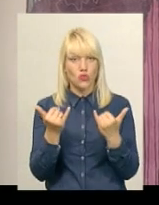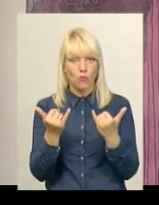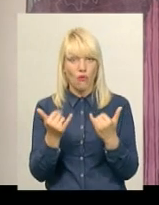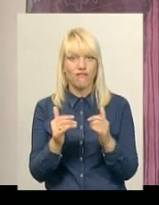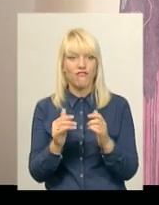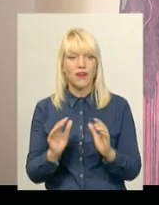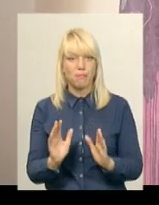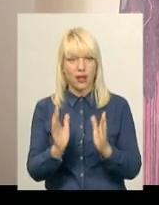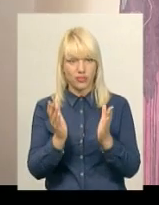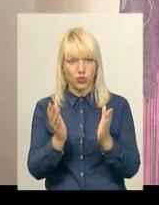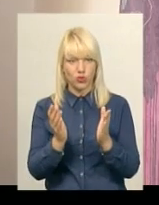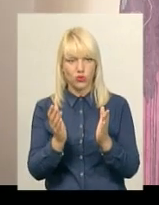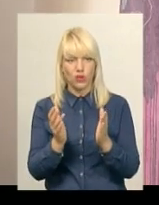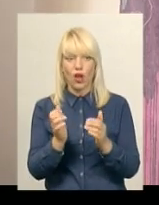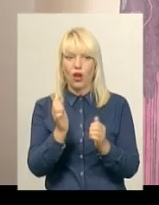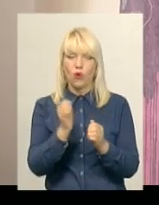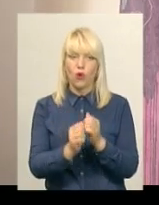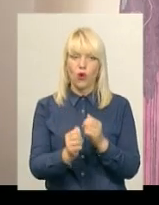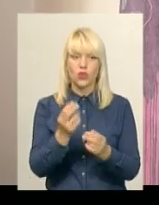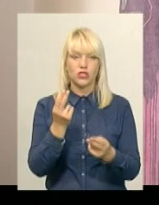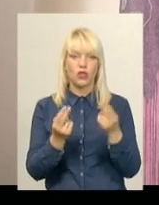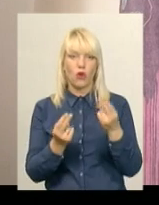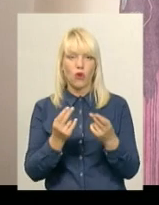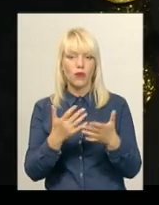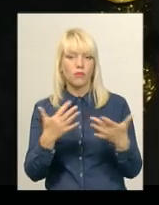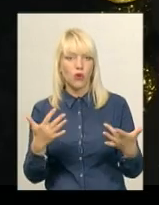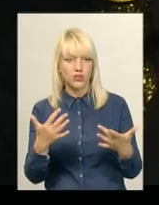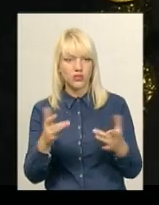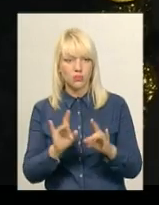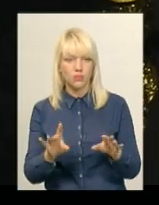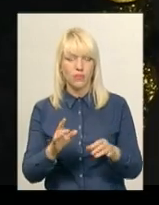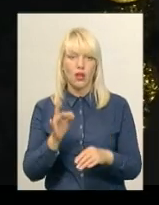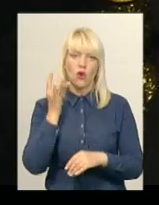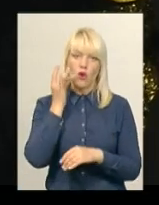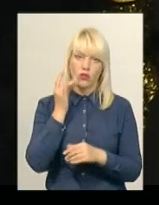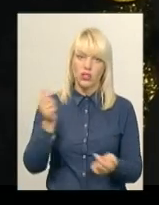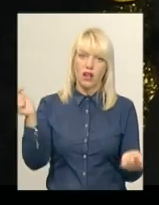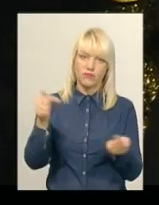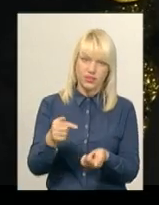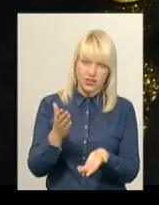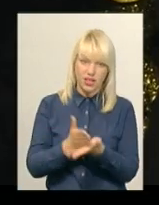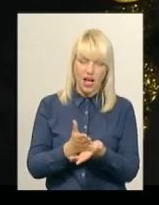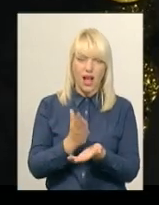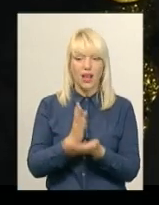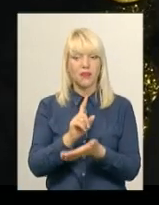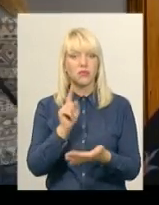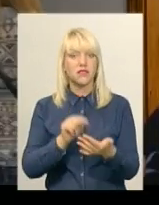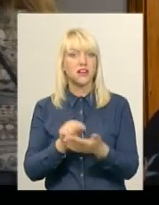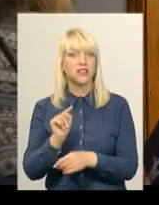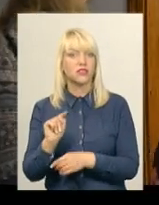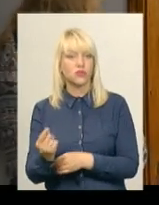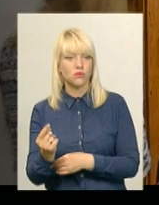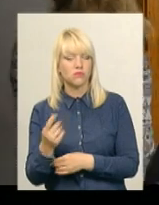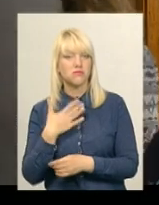кожен художник по-різному інтерплютує цей рожевий. Десь він доречний, десь є питання стосовно того,